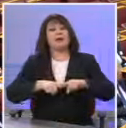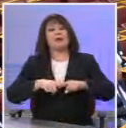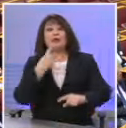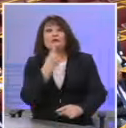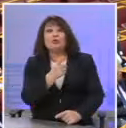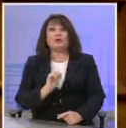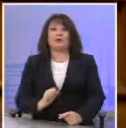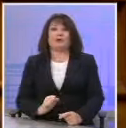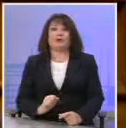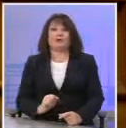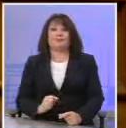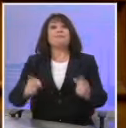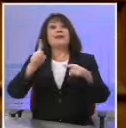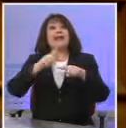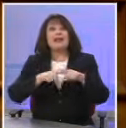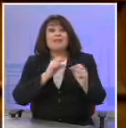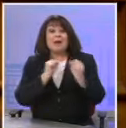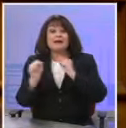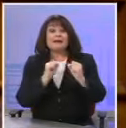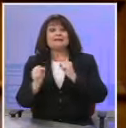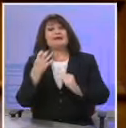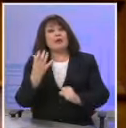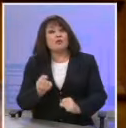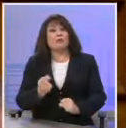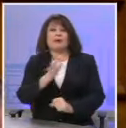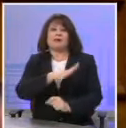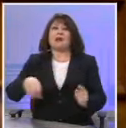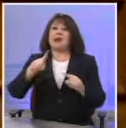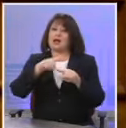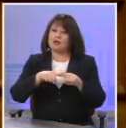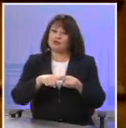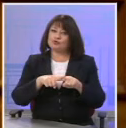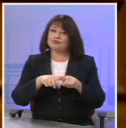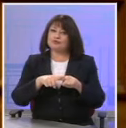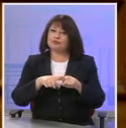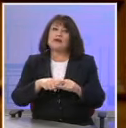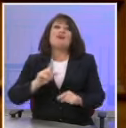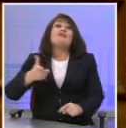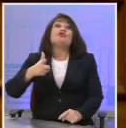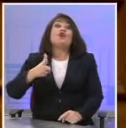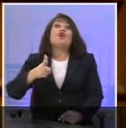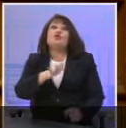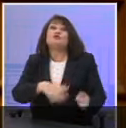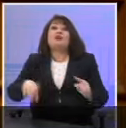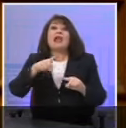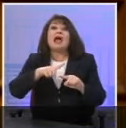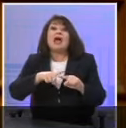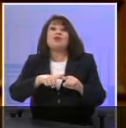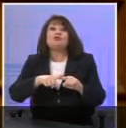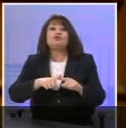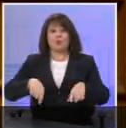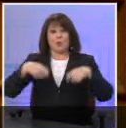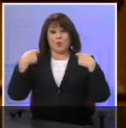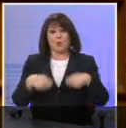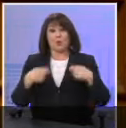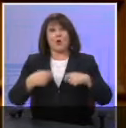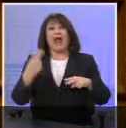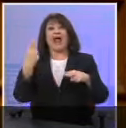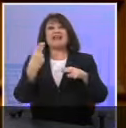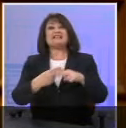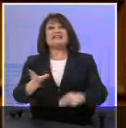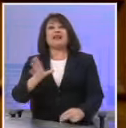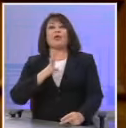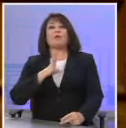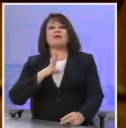Η Ελλάδα βρίσκεται σε κρίση. Ο ελληνικός λαός είναι ένας φτωχός λαός, αλλά πλούσιος σε αξίες και σε